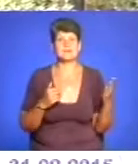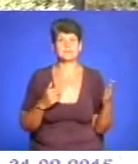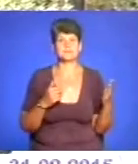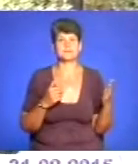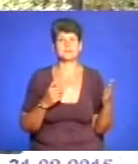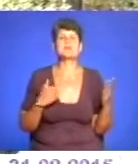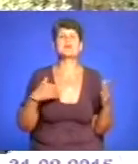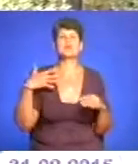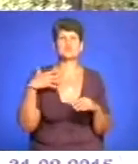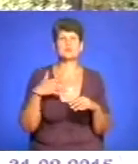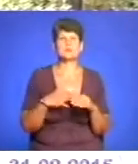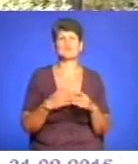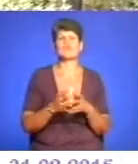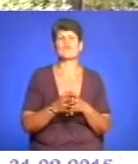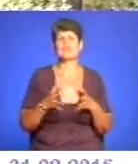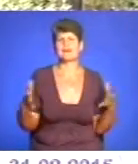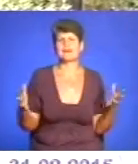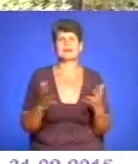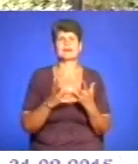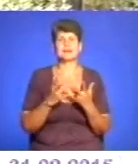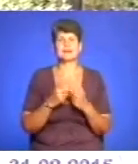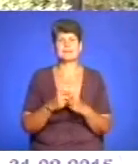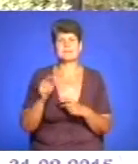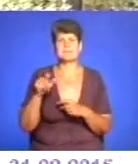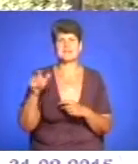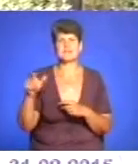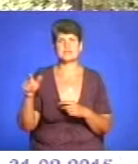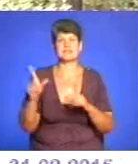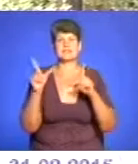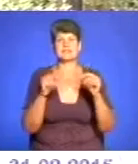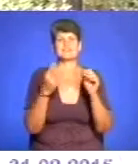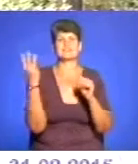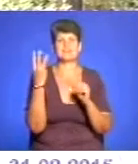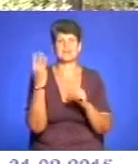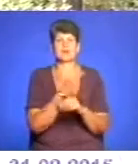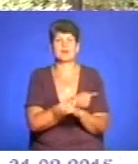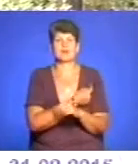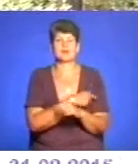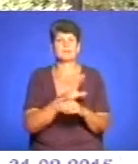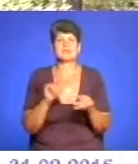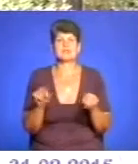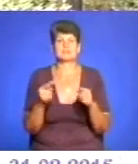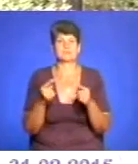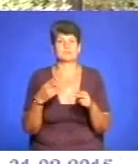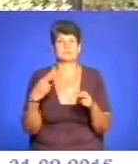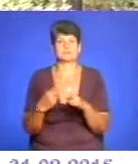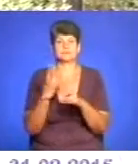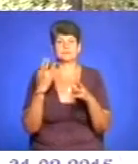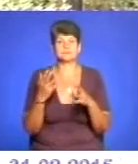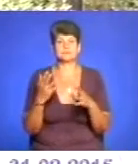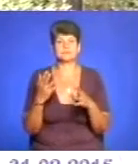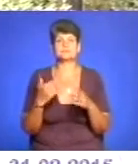ми розуміємо, що дуже велика кількість пасажирів їде в третю лікарню. Для того, щоб їм не створювати незручності,